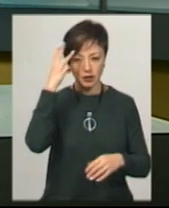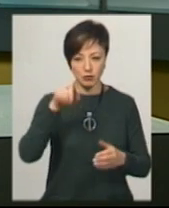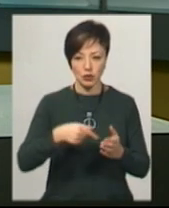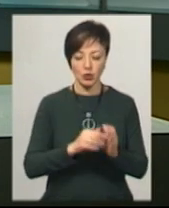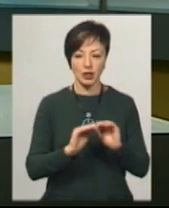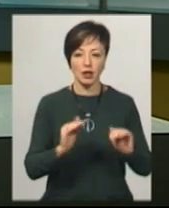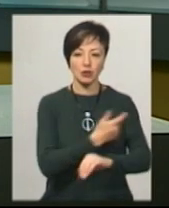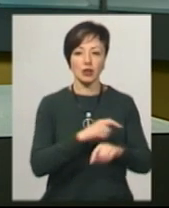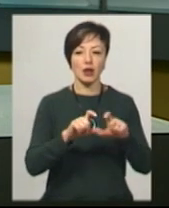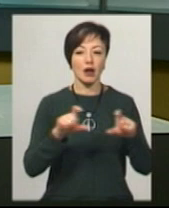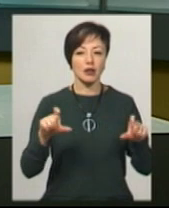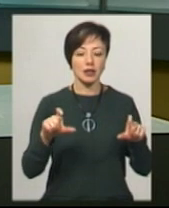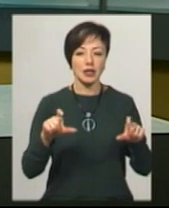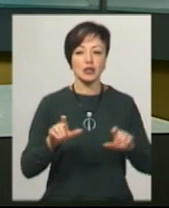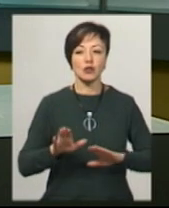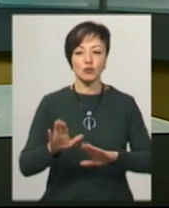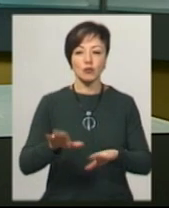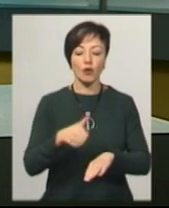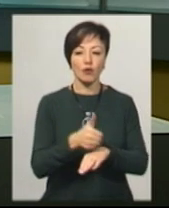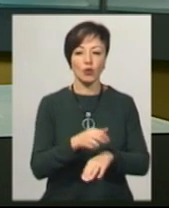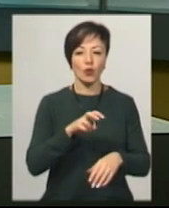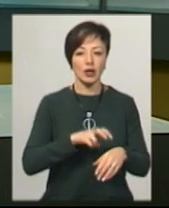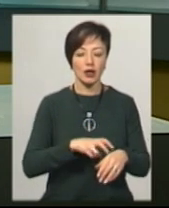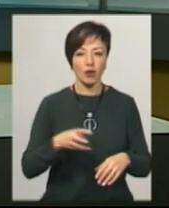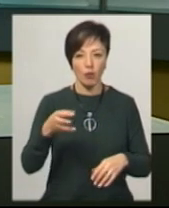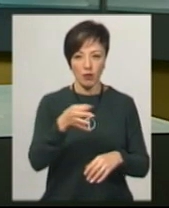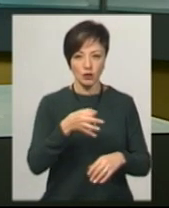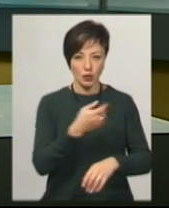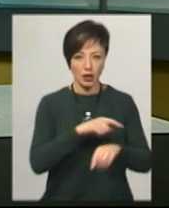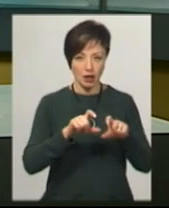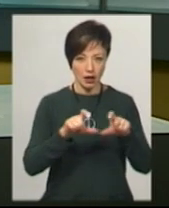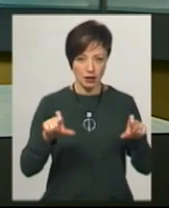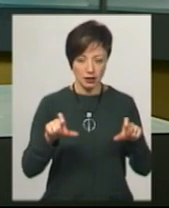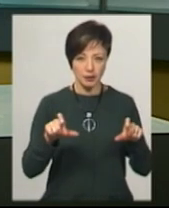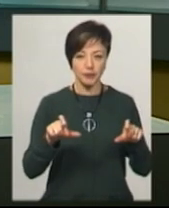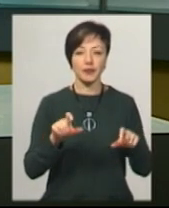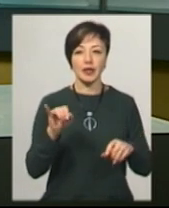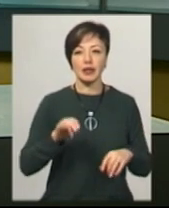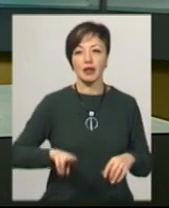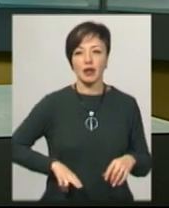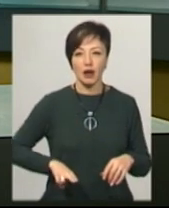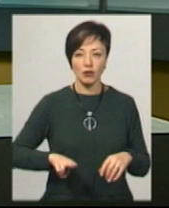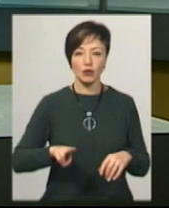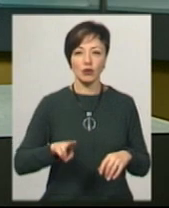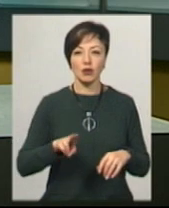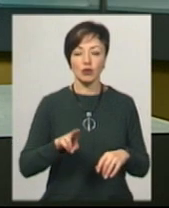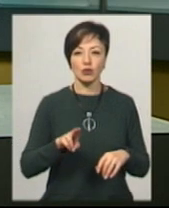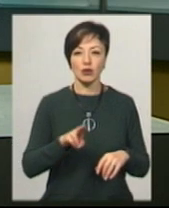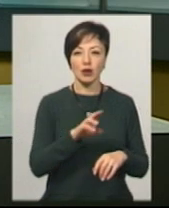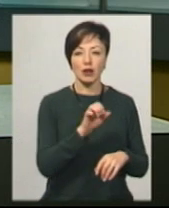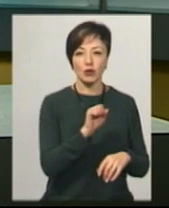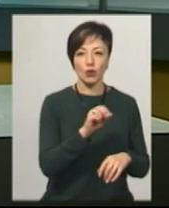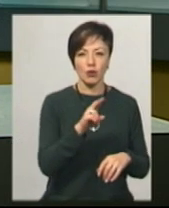дитячої лікарні Іван Гуцул, заступник головного лікаря Хмельницької обласної лікарні Олексій Підморняк та директор ТОУ «Поділля Медфарм»